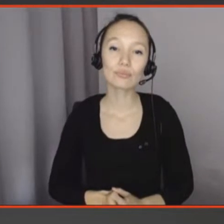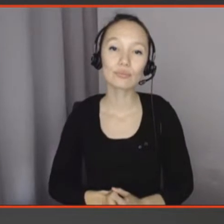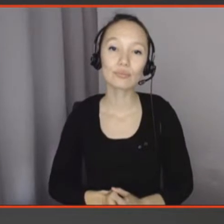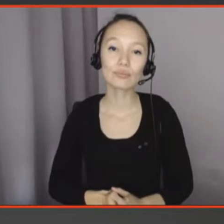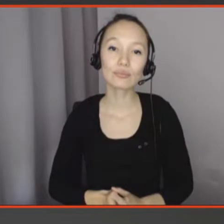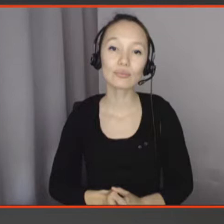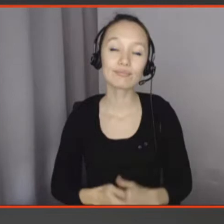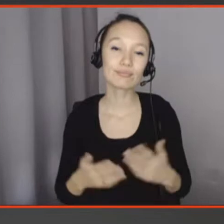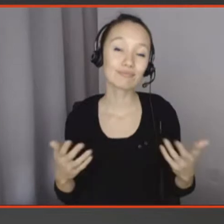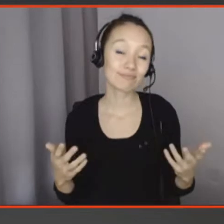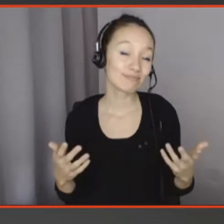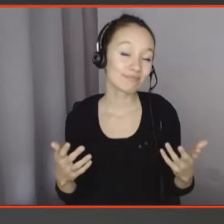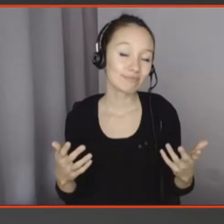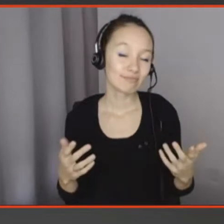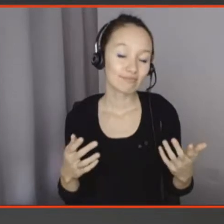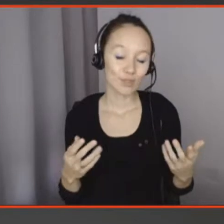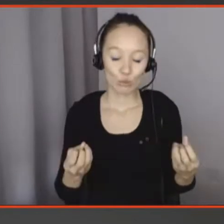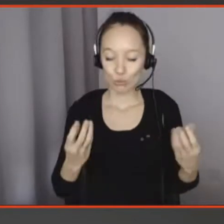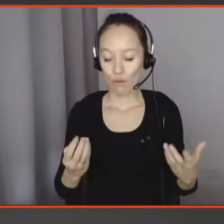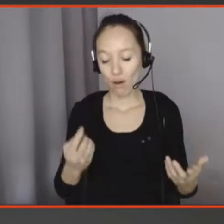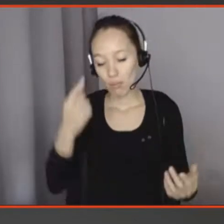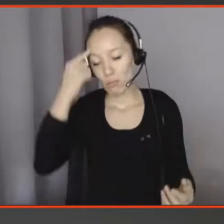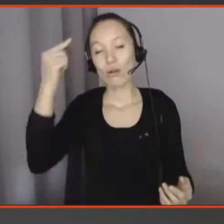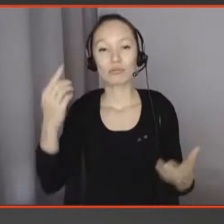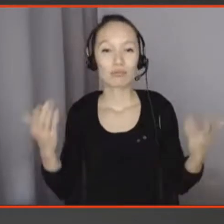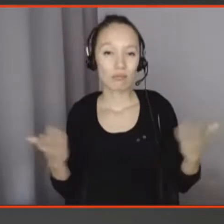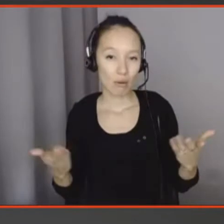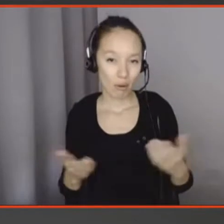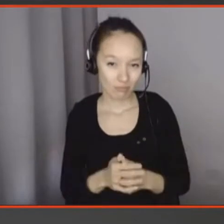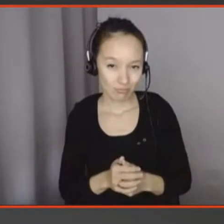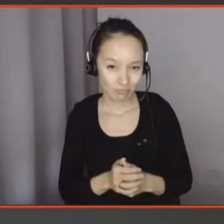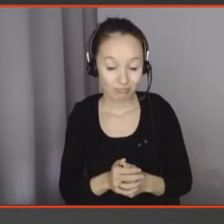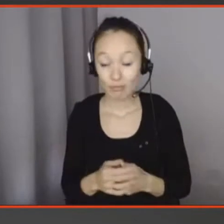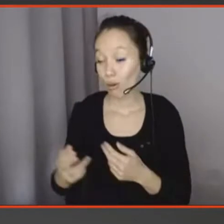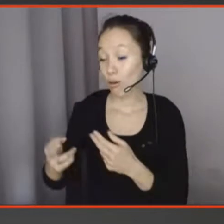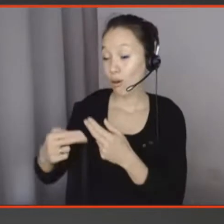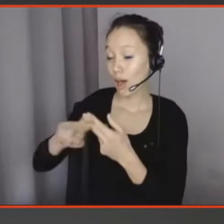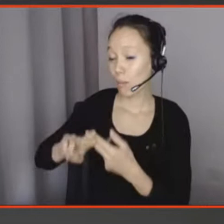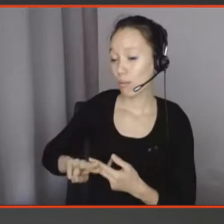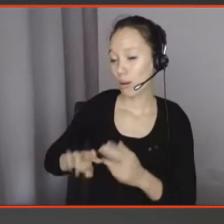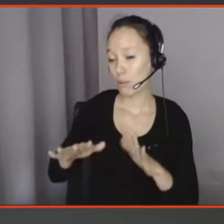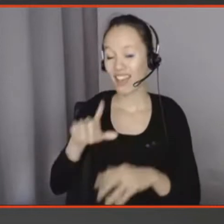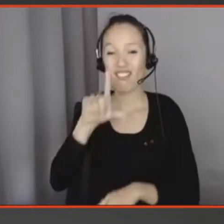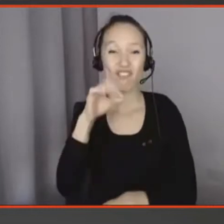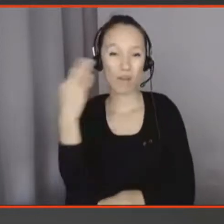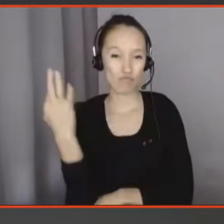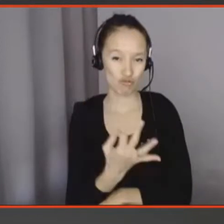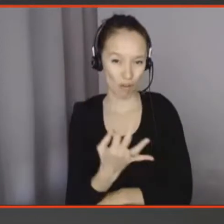Le truc, c'est qu'on se dit, dans ces 20% de réponses à peu près qui ont cité des technologies, d'avoir que